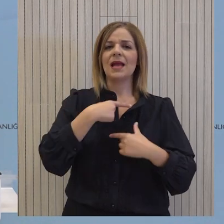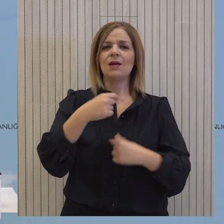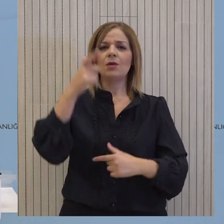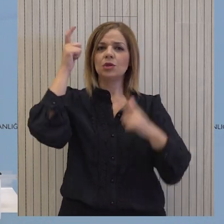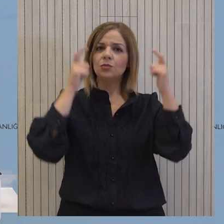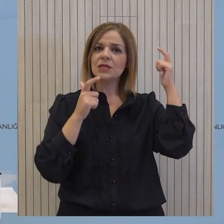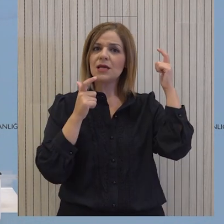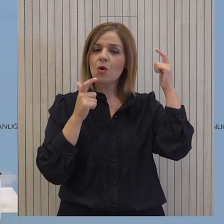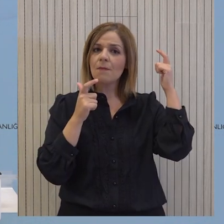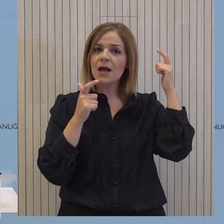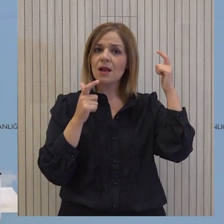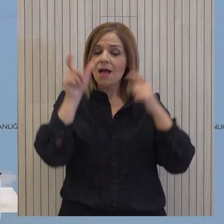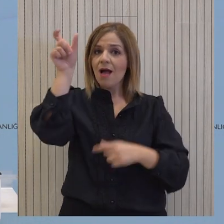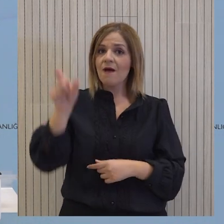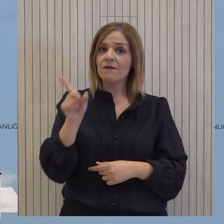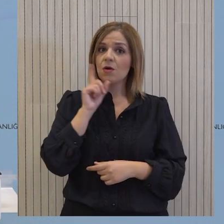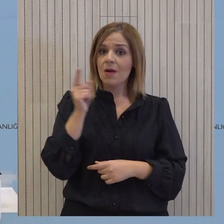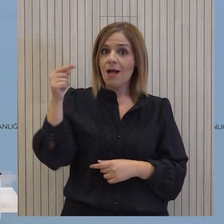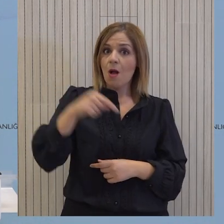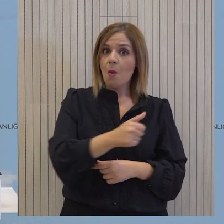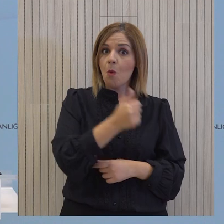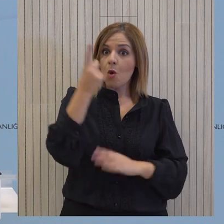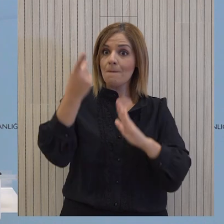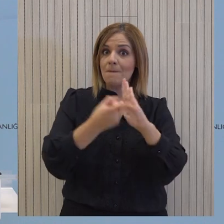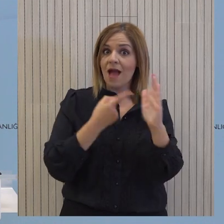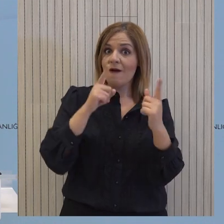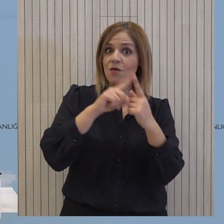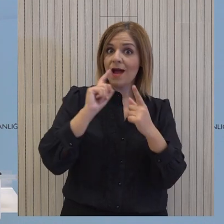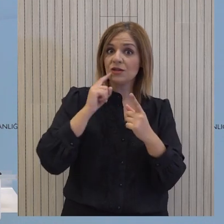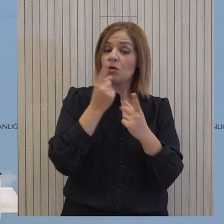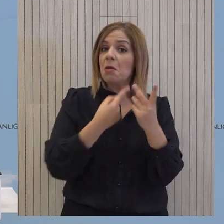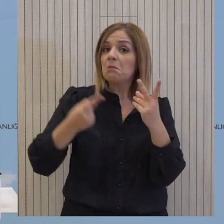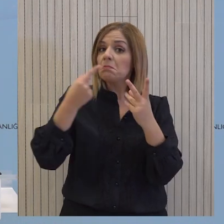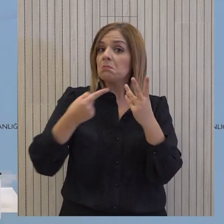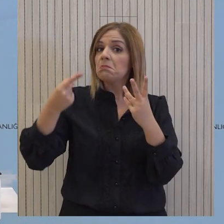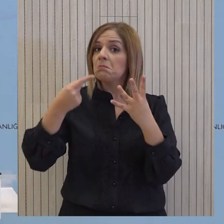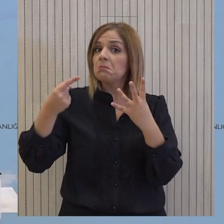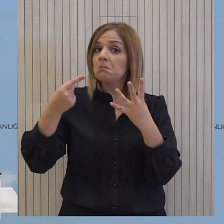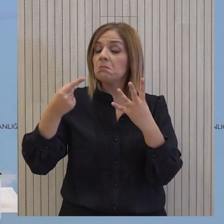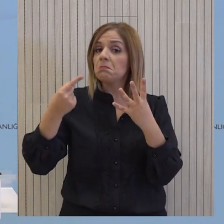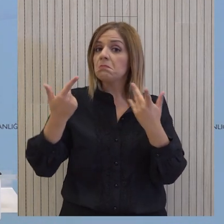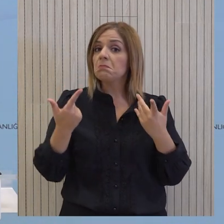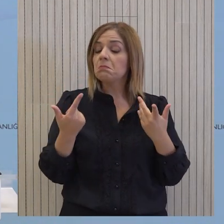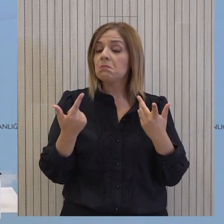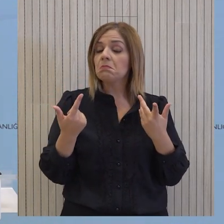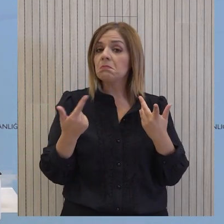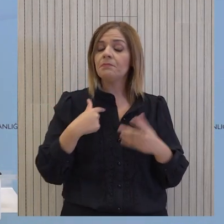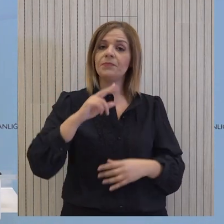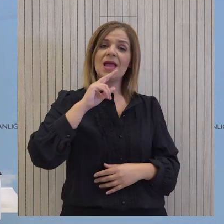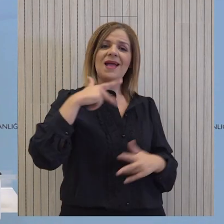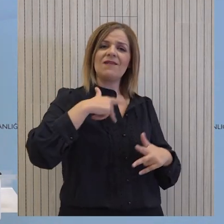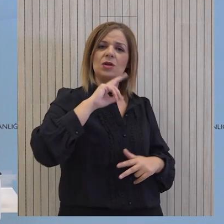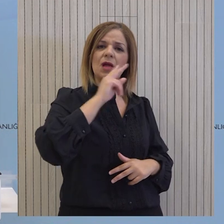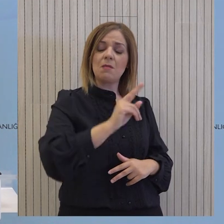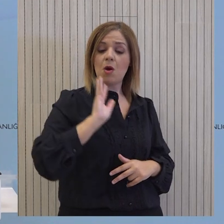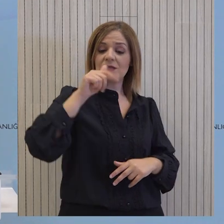έχει ξεκαθαρίσει αν θα είναι μονομία στην όλη της δημοκρατίας ή θα γίνει και περισσότερα. Αυτό το οποίο έχει